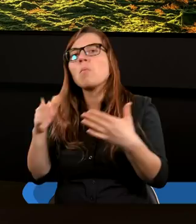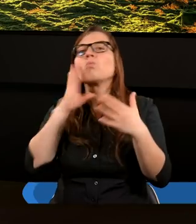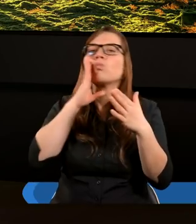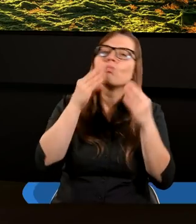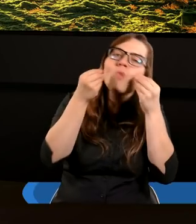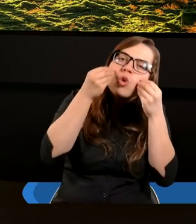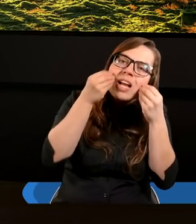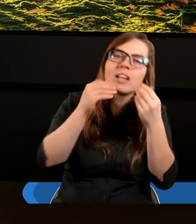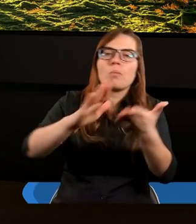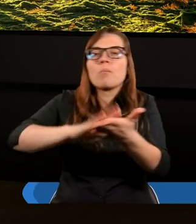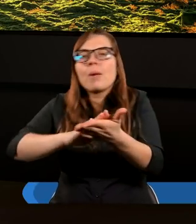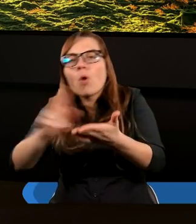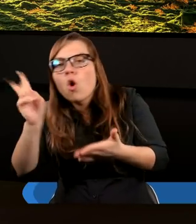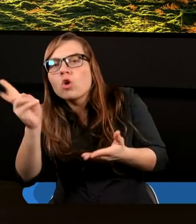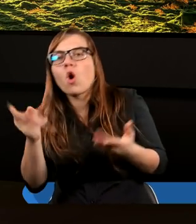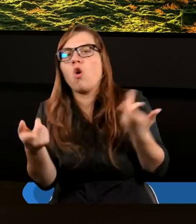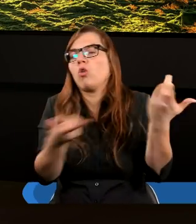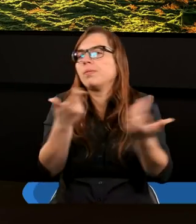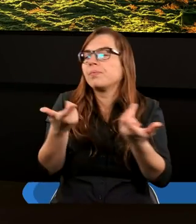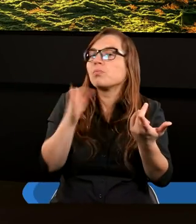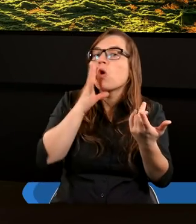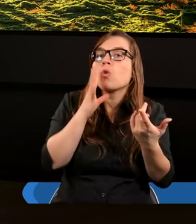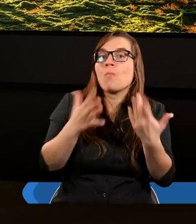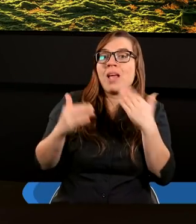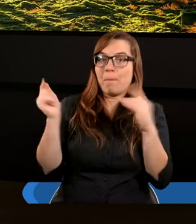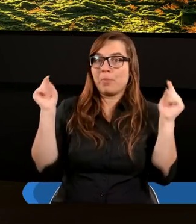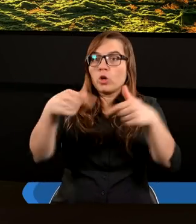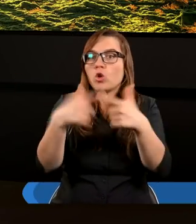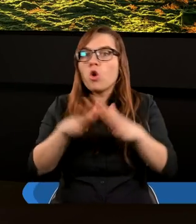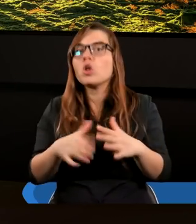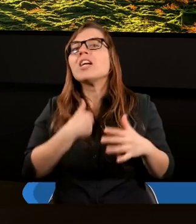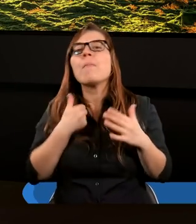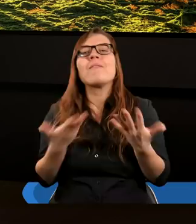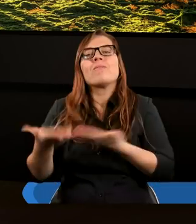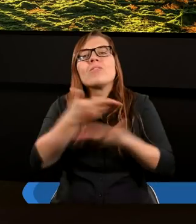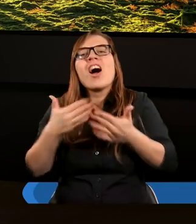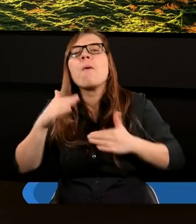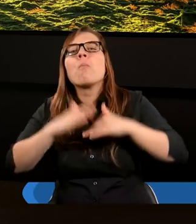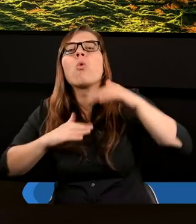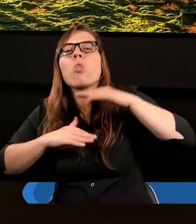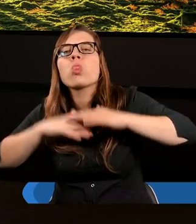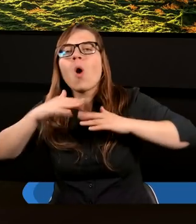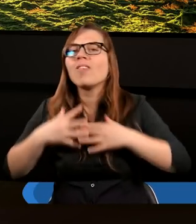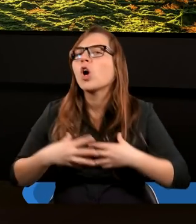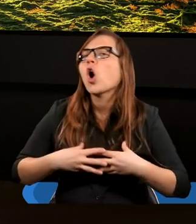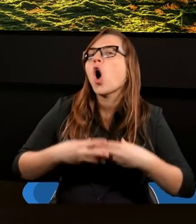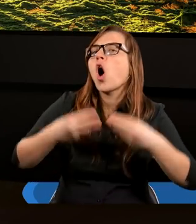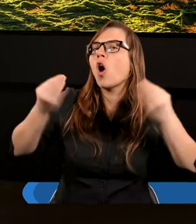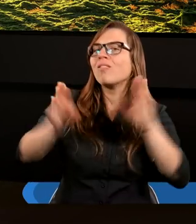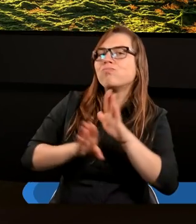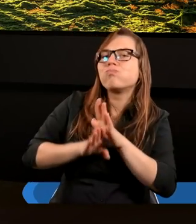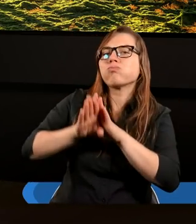kogoś. Czyli przychodzimy, spotykamy się, żeby budować. To jest to bardzo ważne, żeby